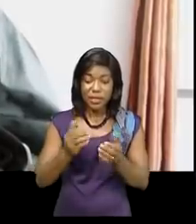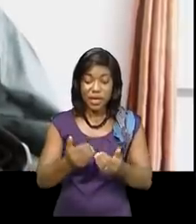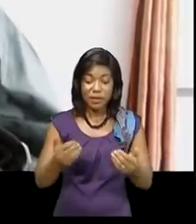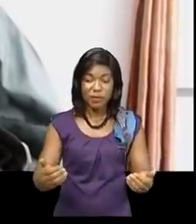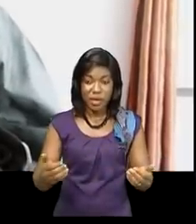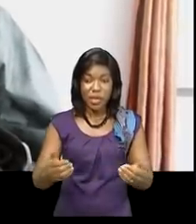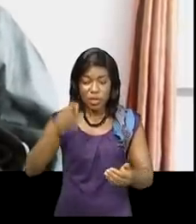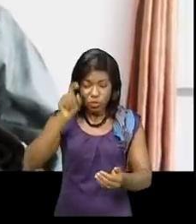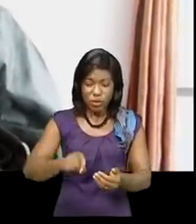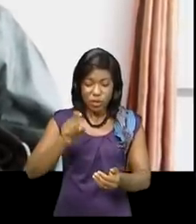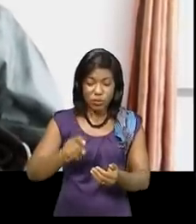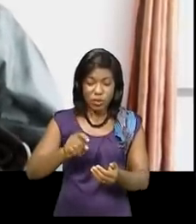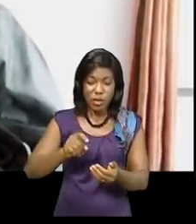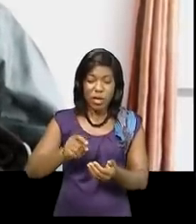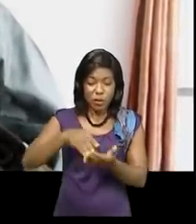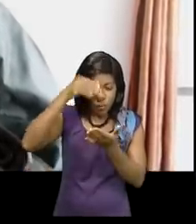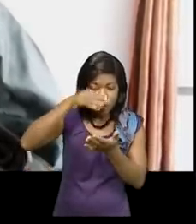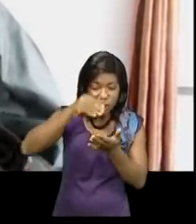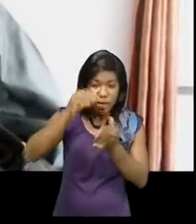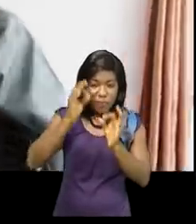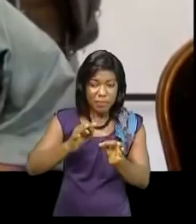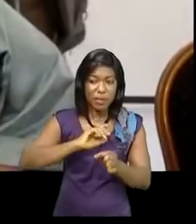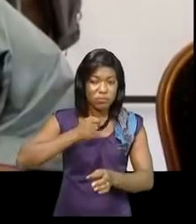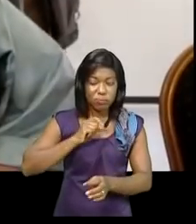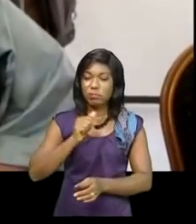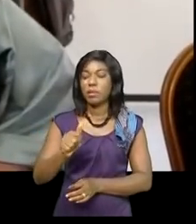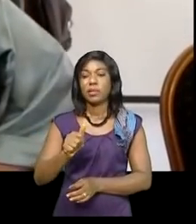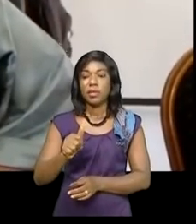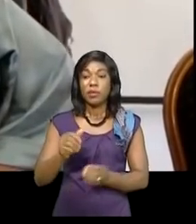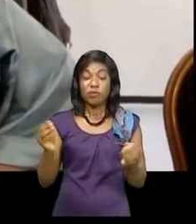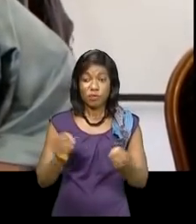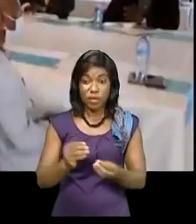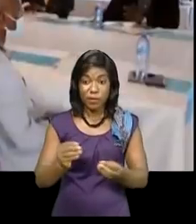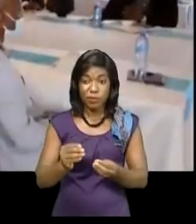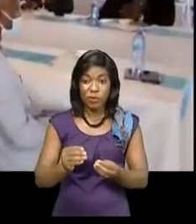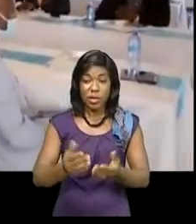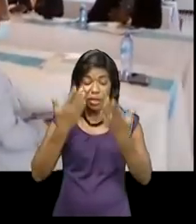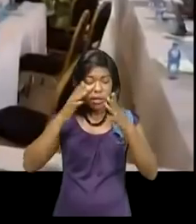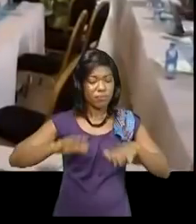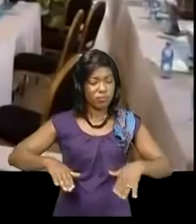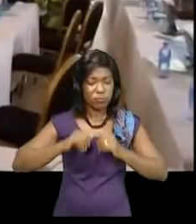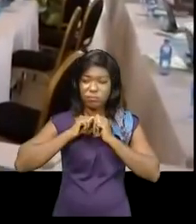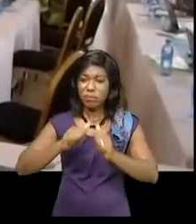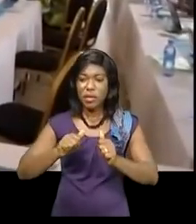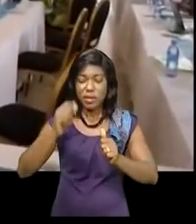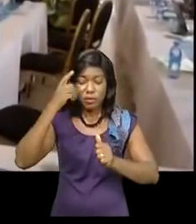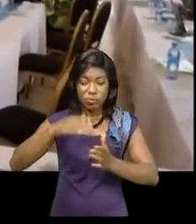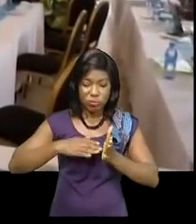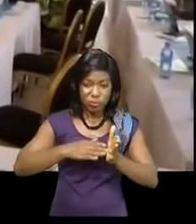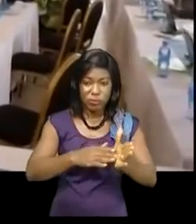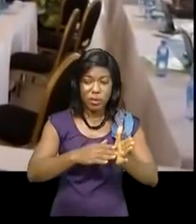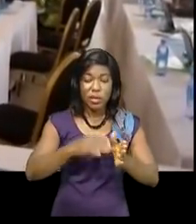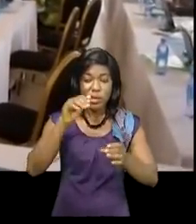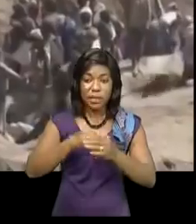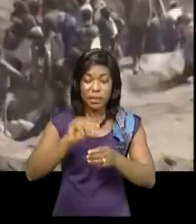c'est les études non son esclavage L'autorité provinciale n'entend pas baisser la garde pour en découdre avec